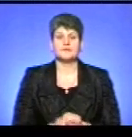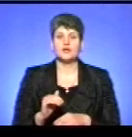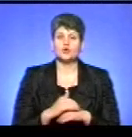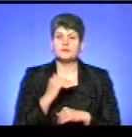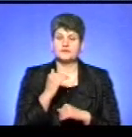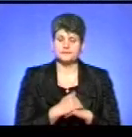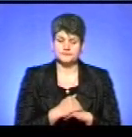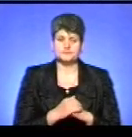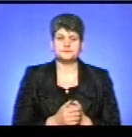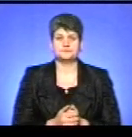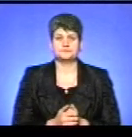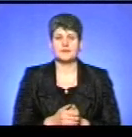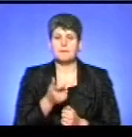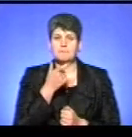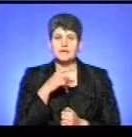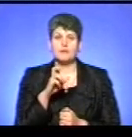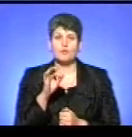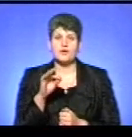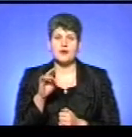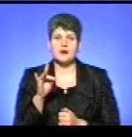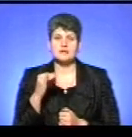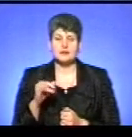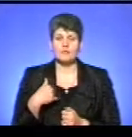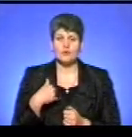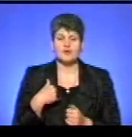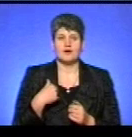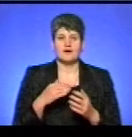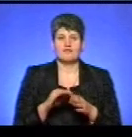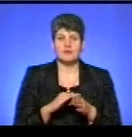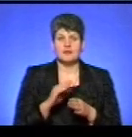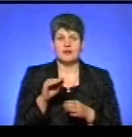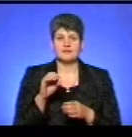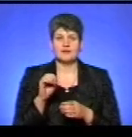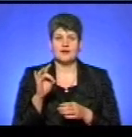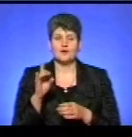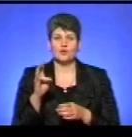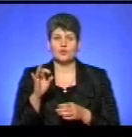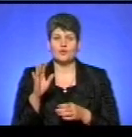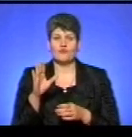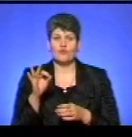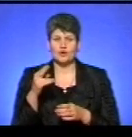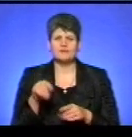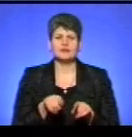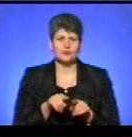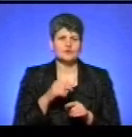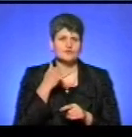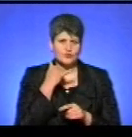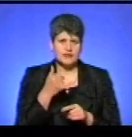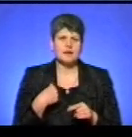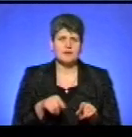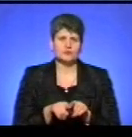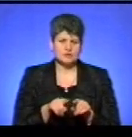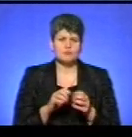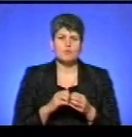Добрий вечір. Так. Доброго вечора. Пане Боярське, моя фамілія Тарнарода, вам щось говорить, тому що ви так само дзвонили, я мав таку